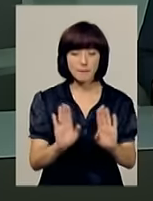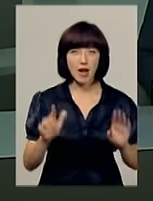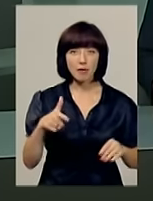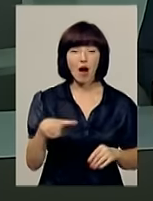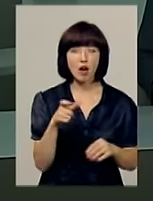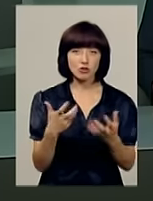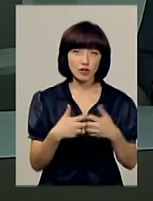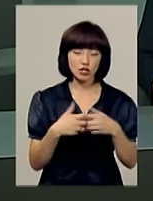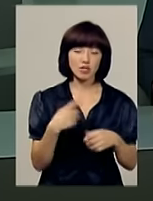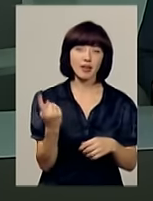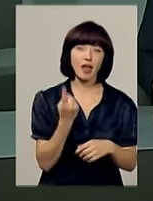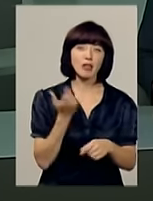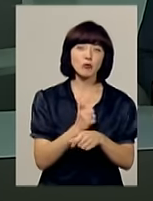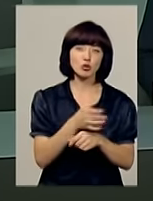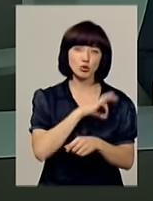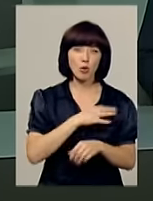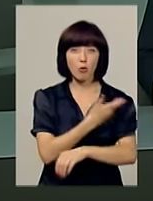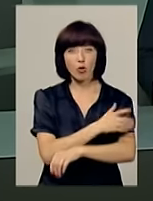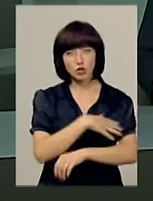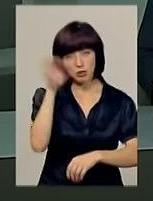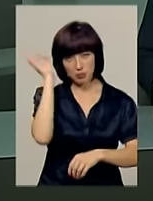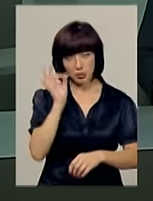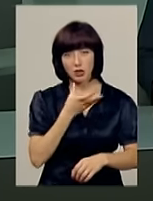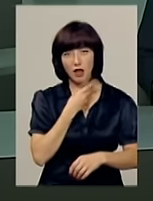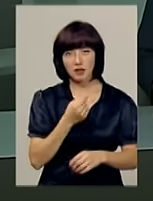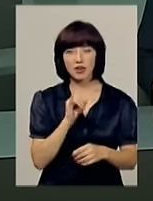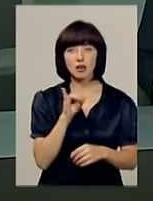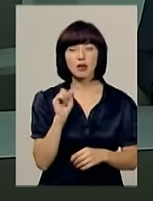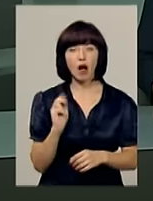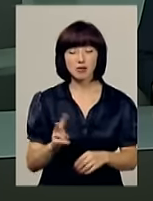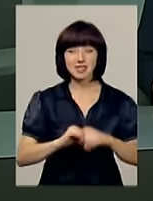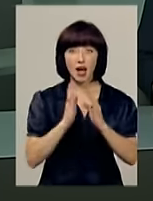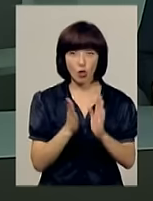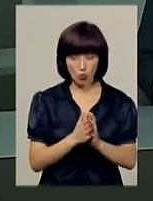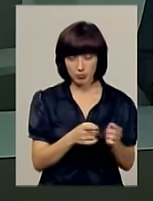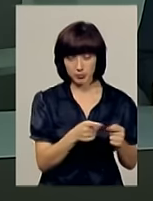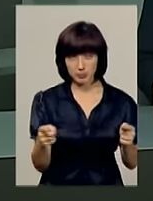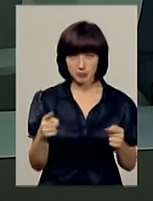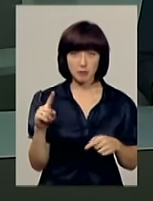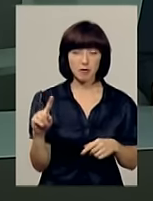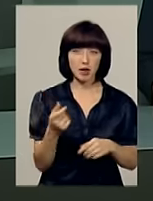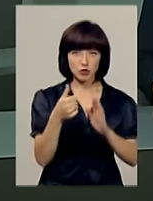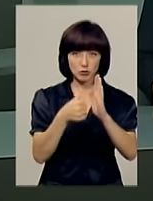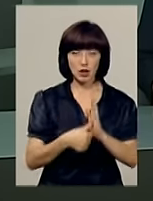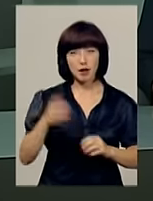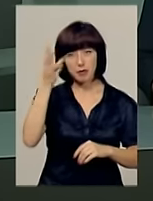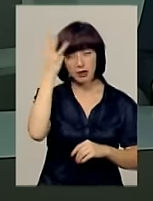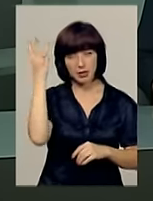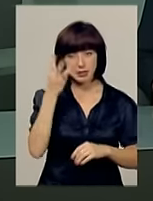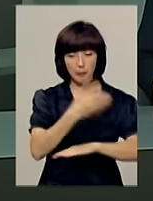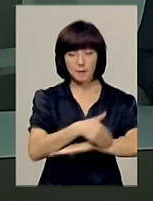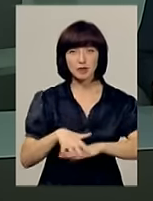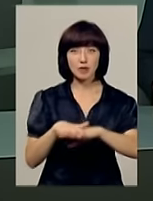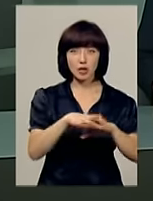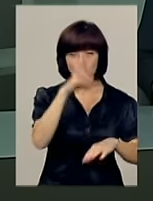ж споживачами хмельницької продукції були Польща, Німеччина, Латвія та Ірак. Загалом впродовж першого півріччя хмельницька митниця переказала